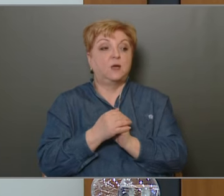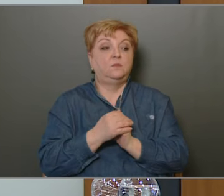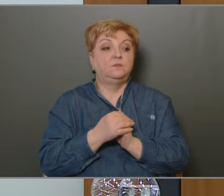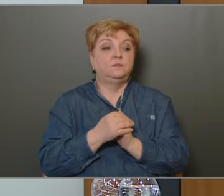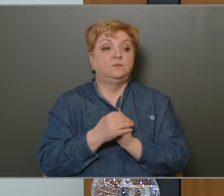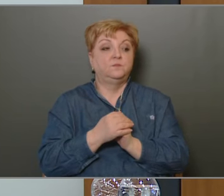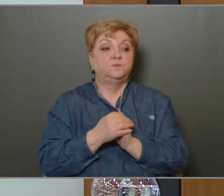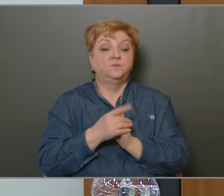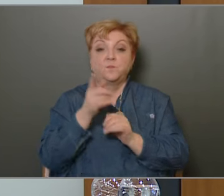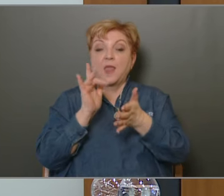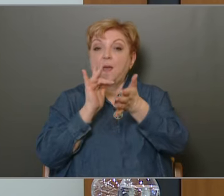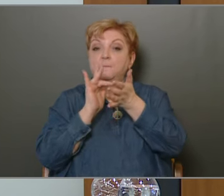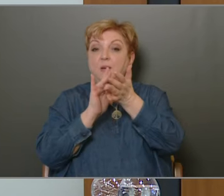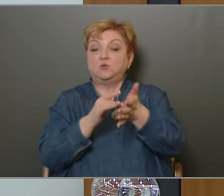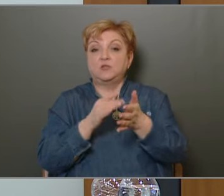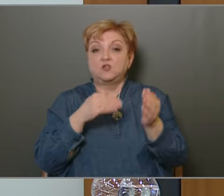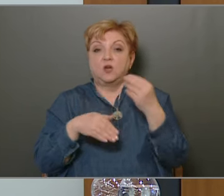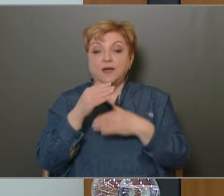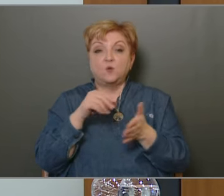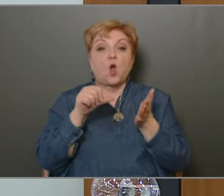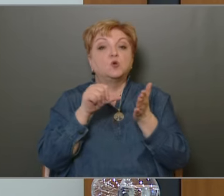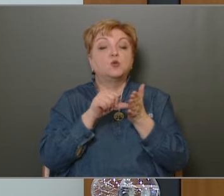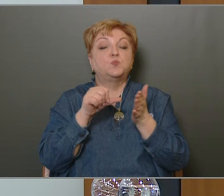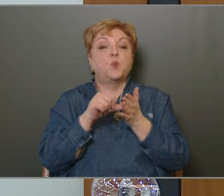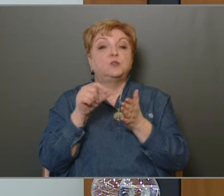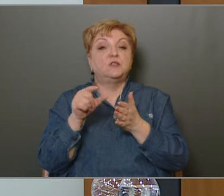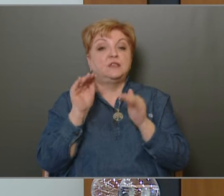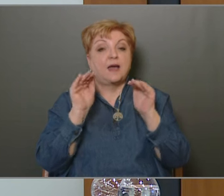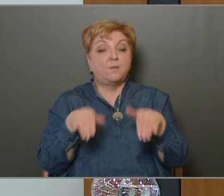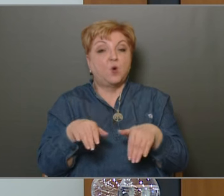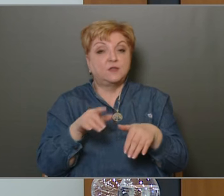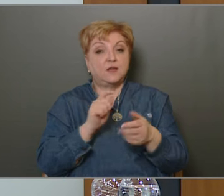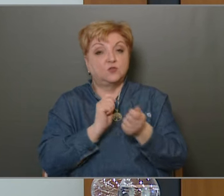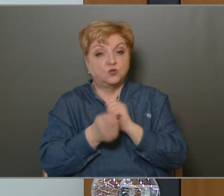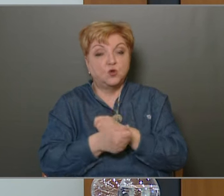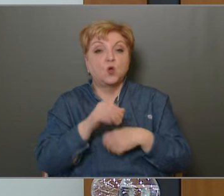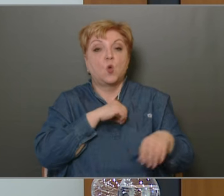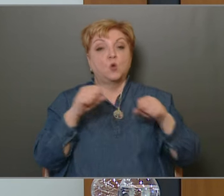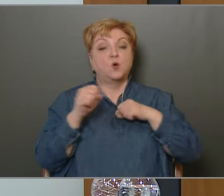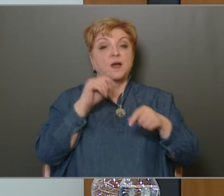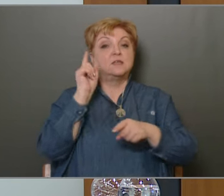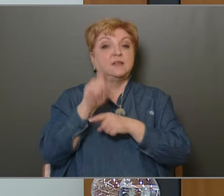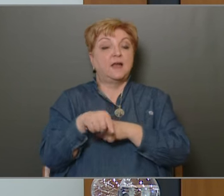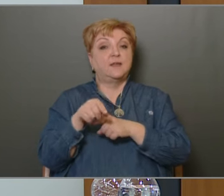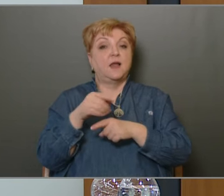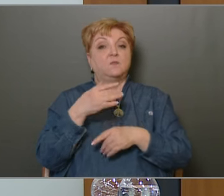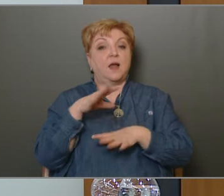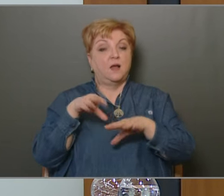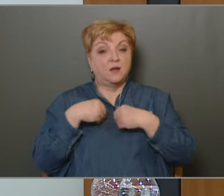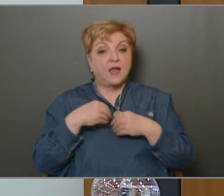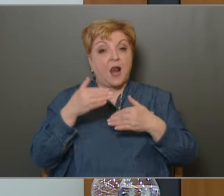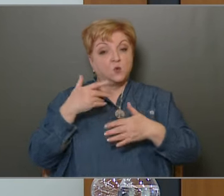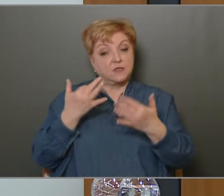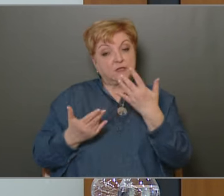itt bemutatásra kerül a központi támogatás változásaként az önkormányzati rendeletben jóváhagyott előzetes